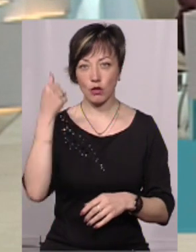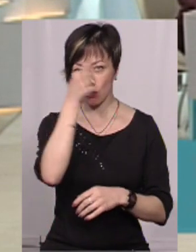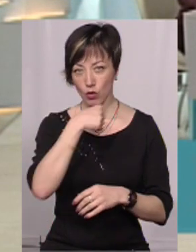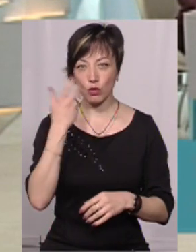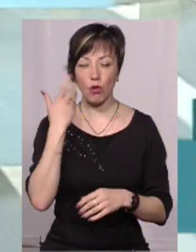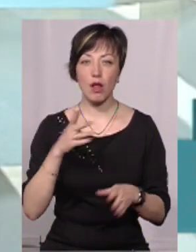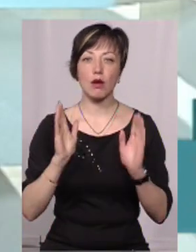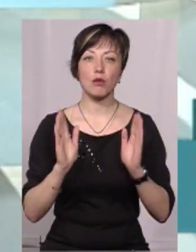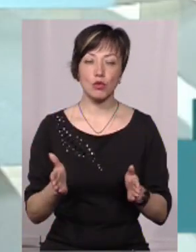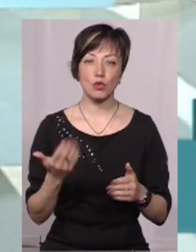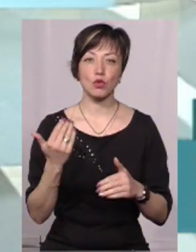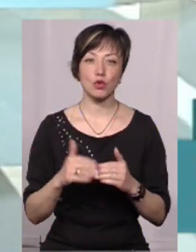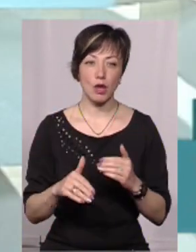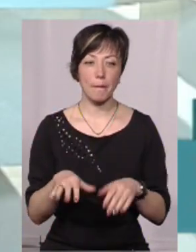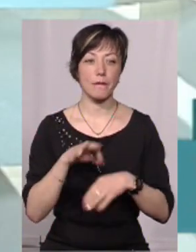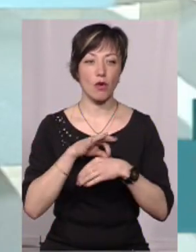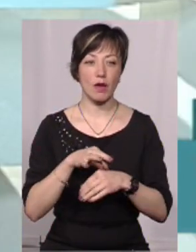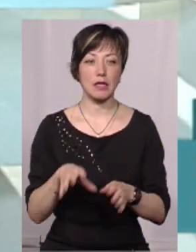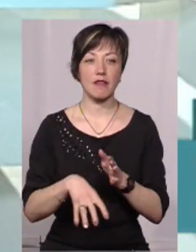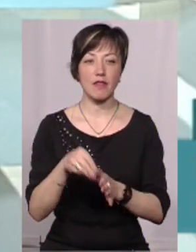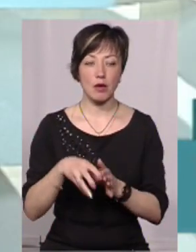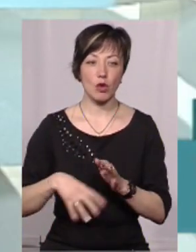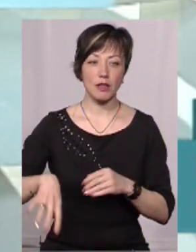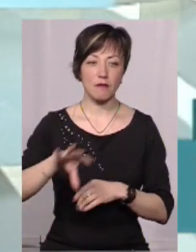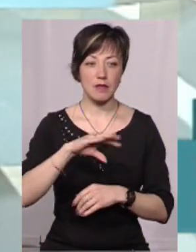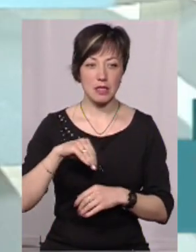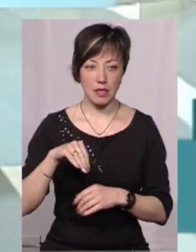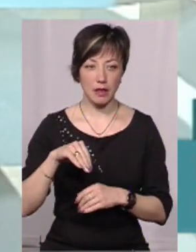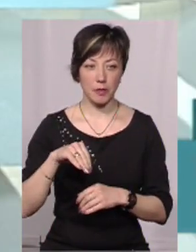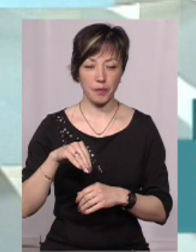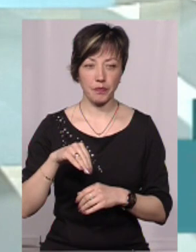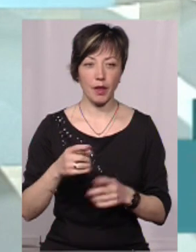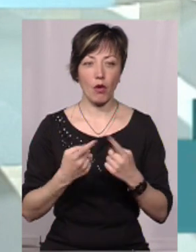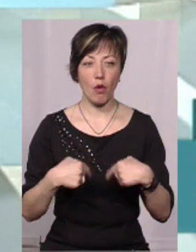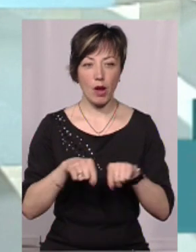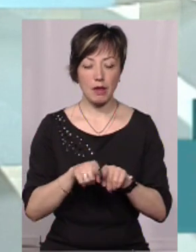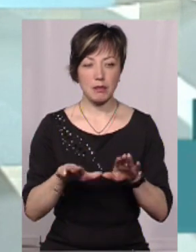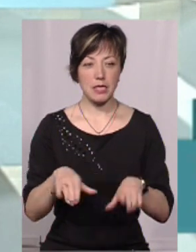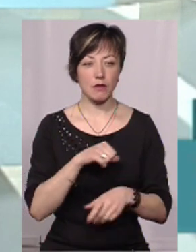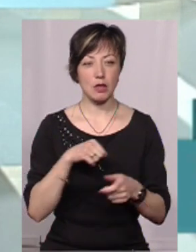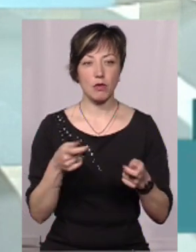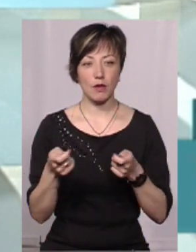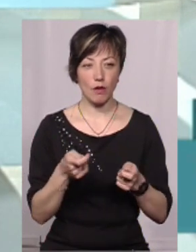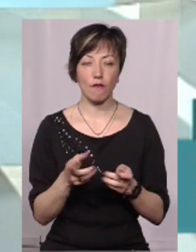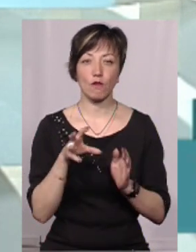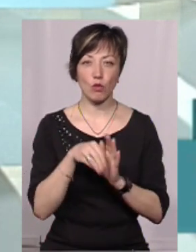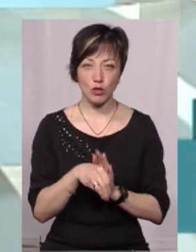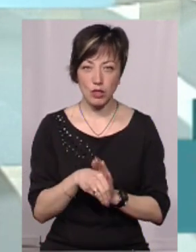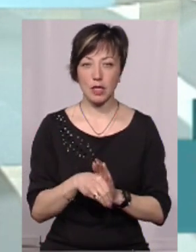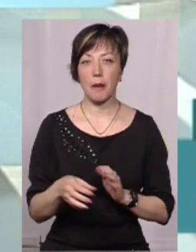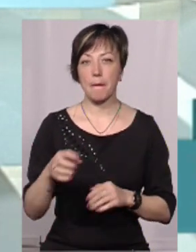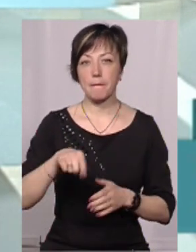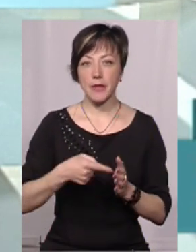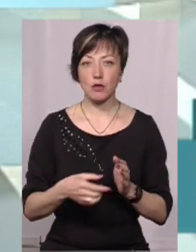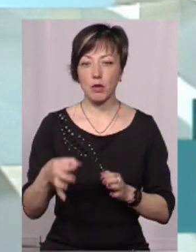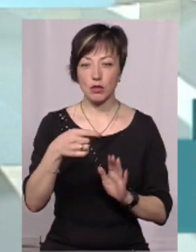році, коли будуть вже проведені вибори до всіх органів місцевого самоврядування, в тому числі і до міста обласного